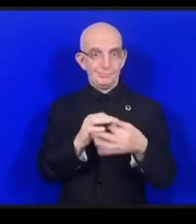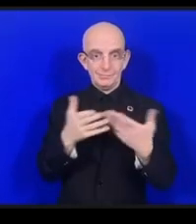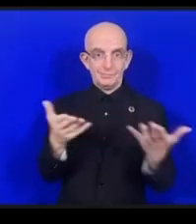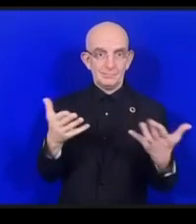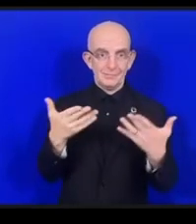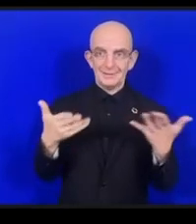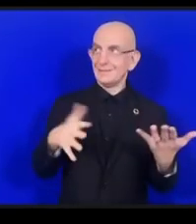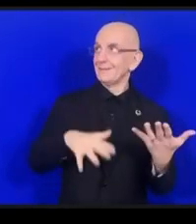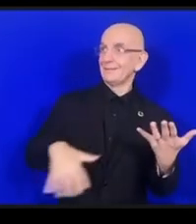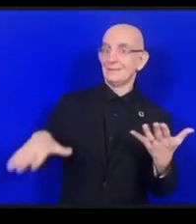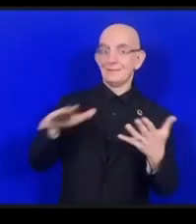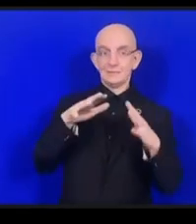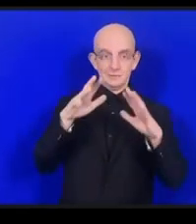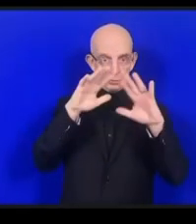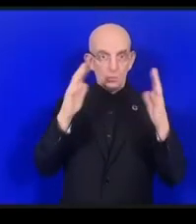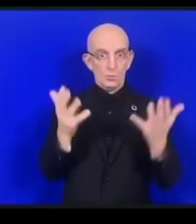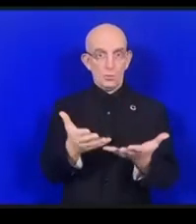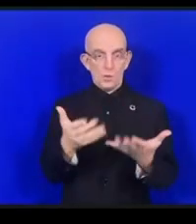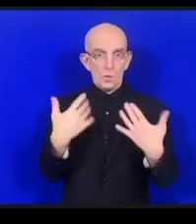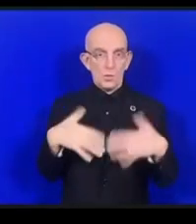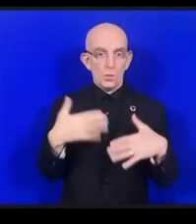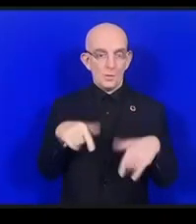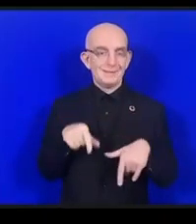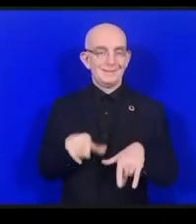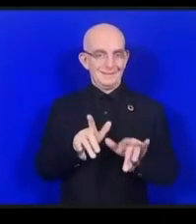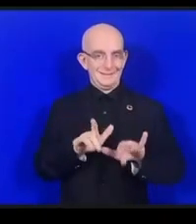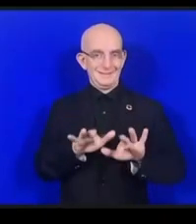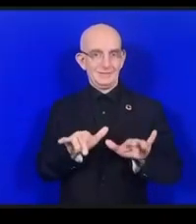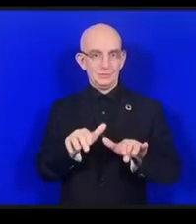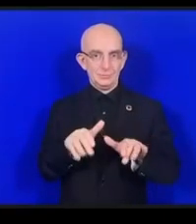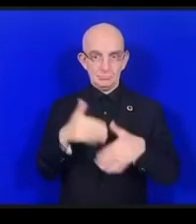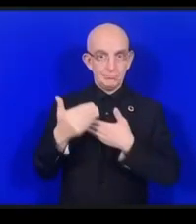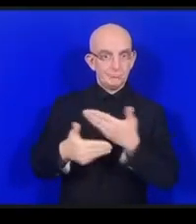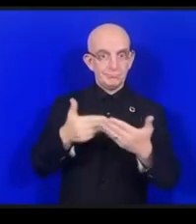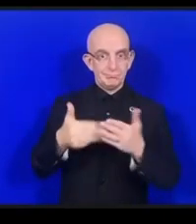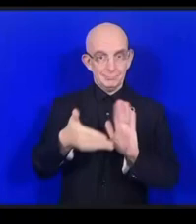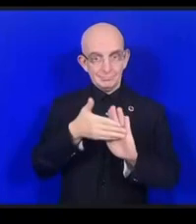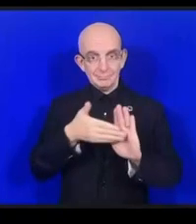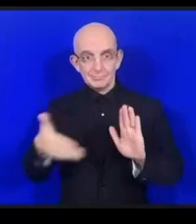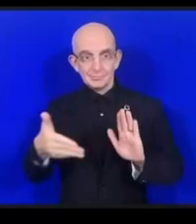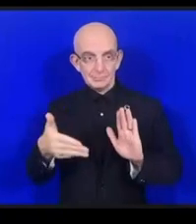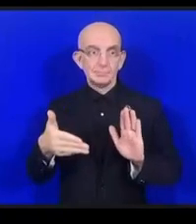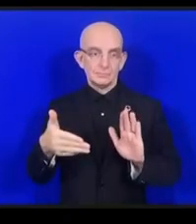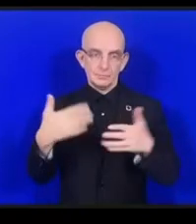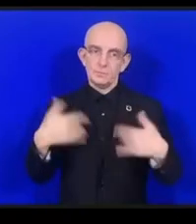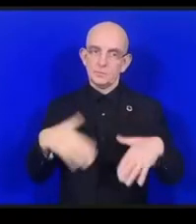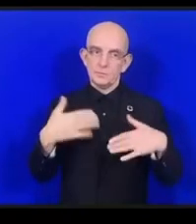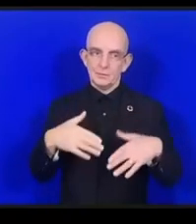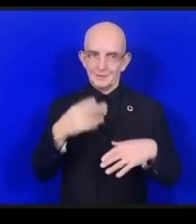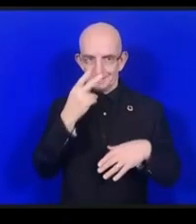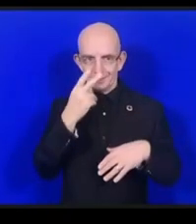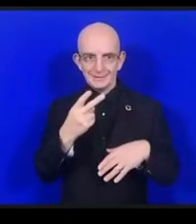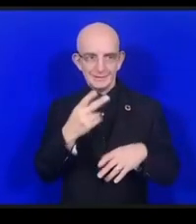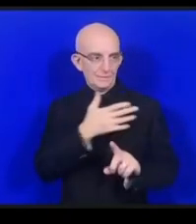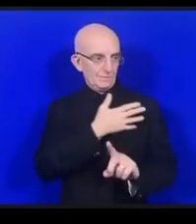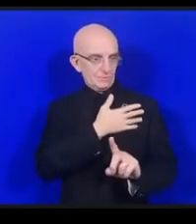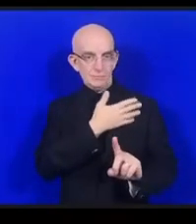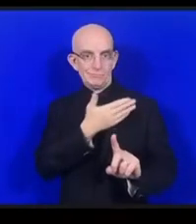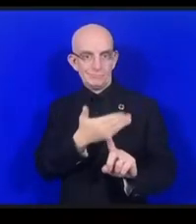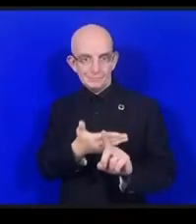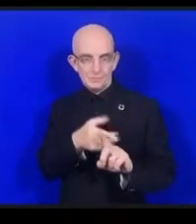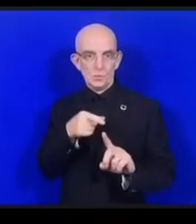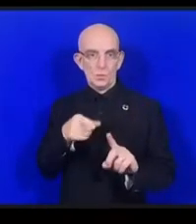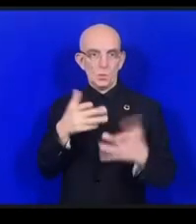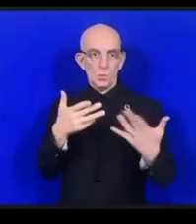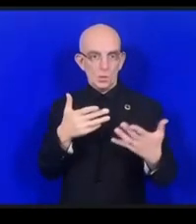デジタル時代における重要な要素の一つでありますパンデミックの間インタ